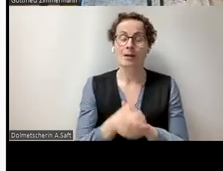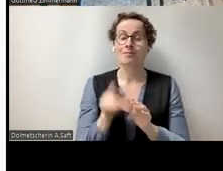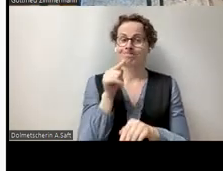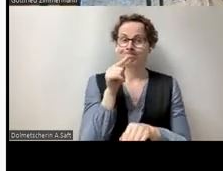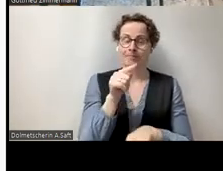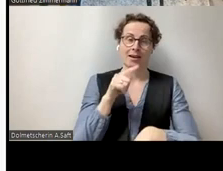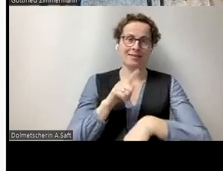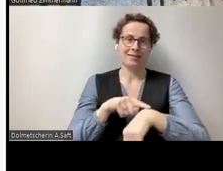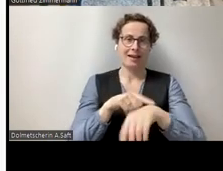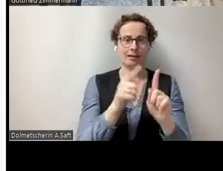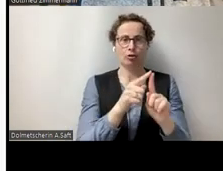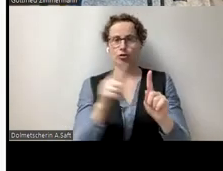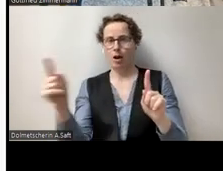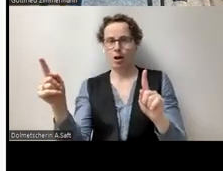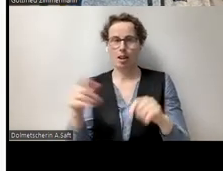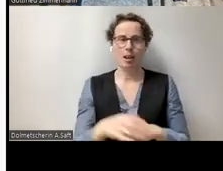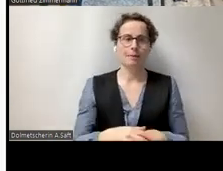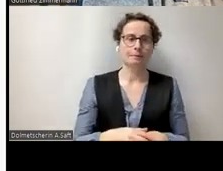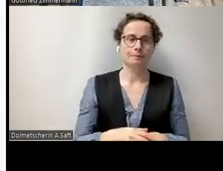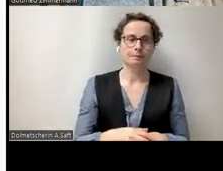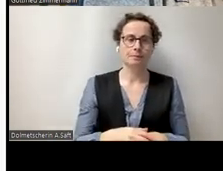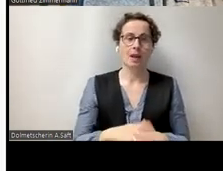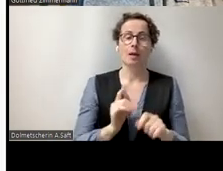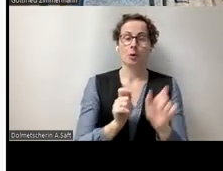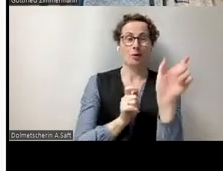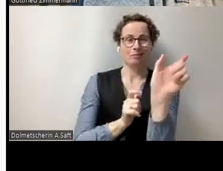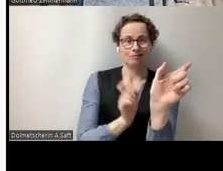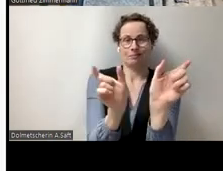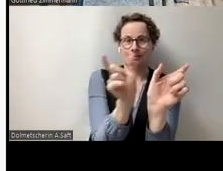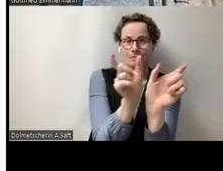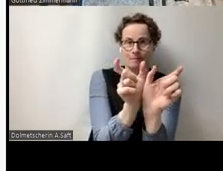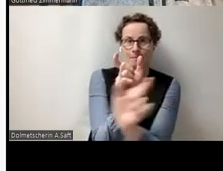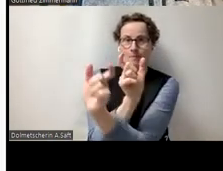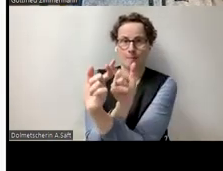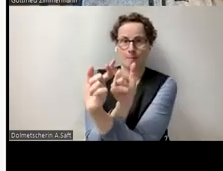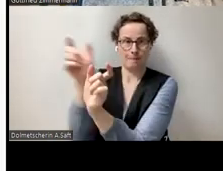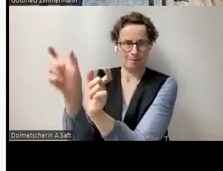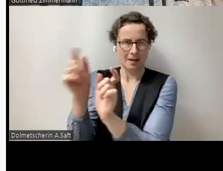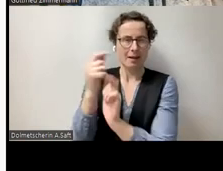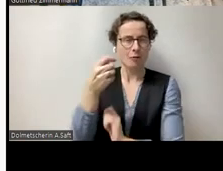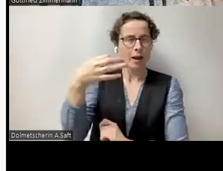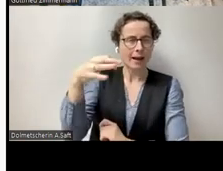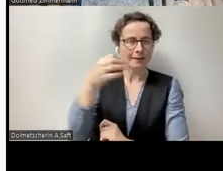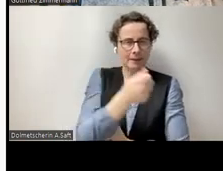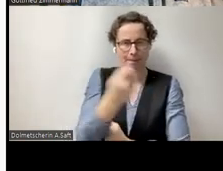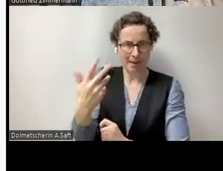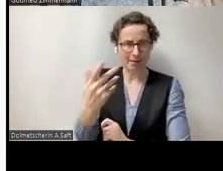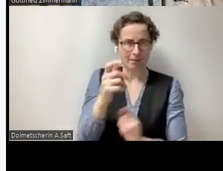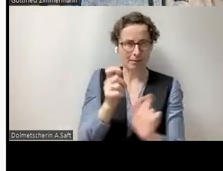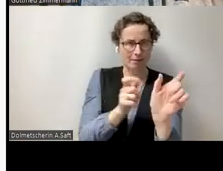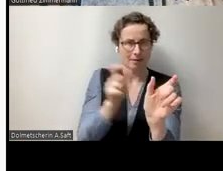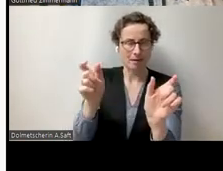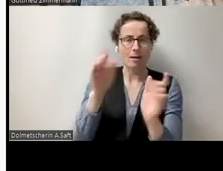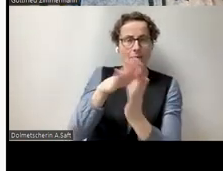Und das ist aus vielen Einzelnelementen zusammengebaut, viele Rechtecke mit Text drin, unterschiedliche